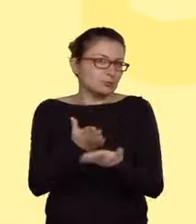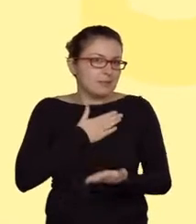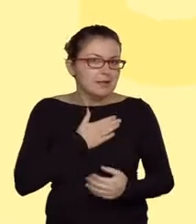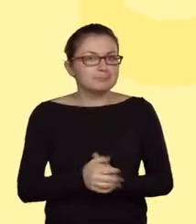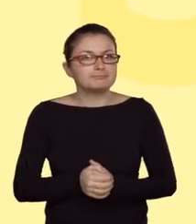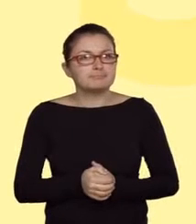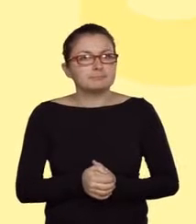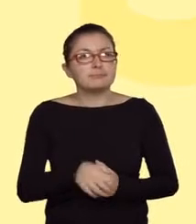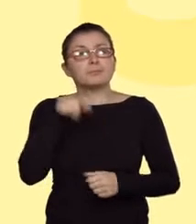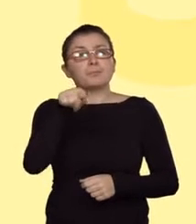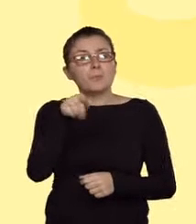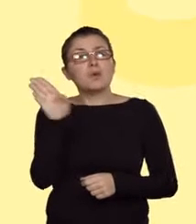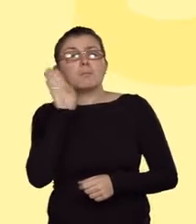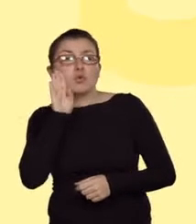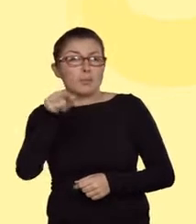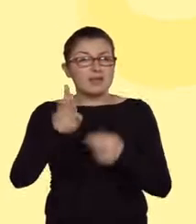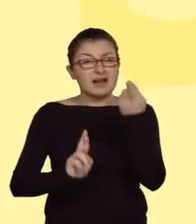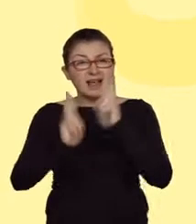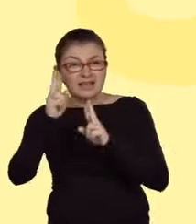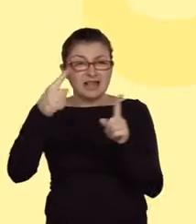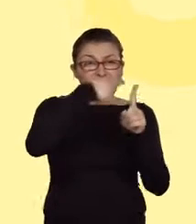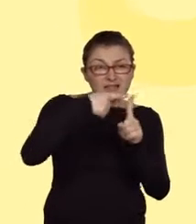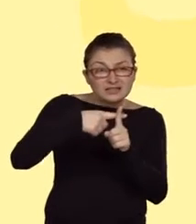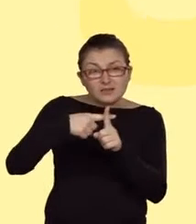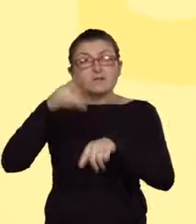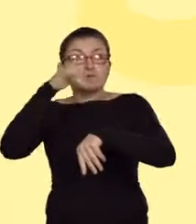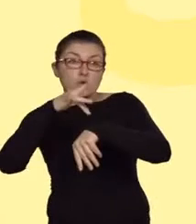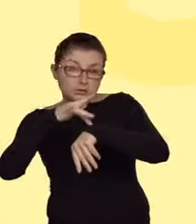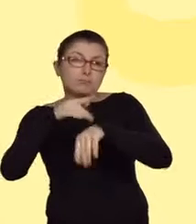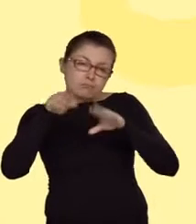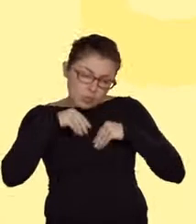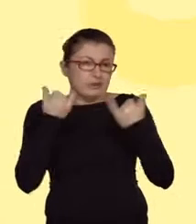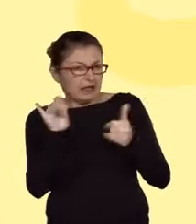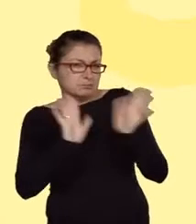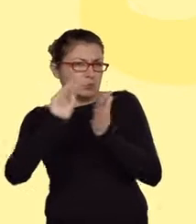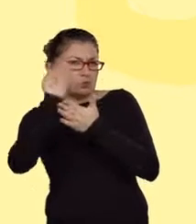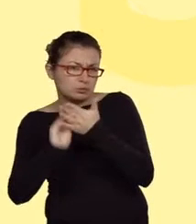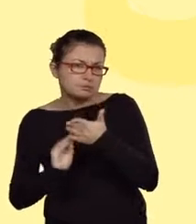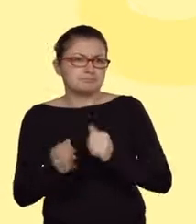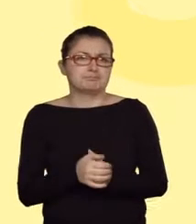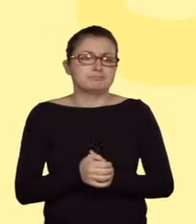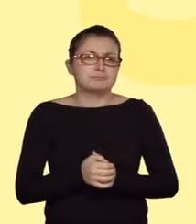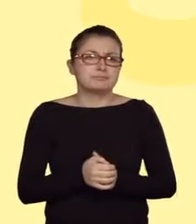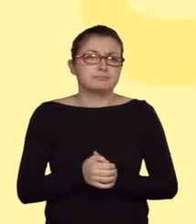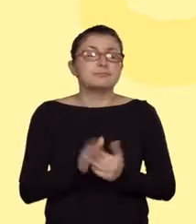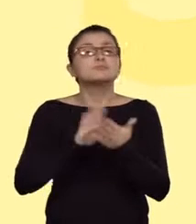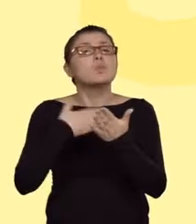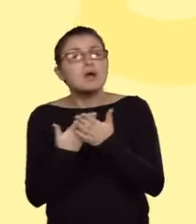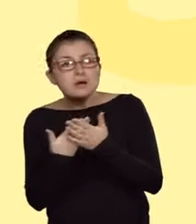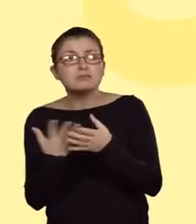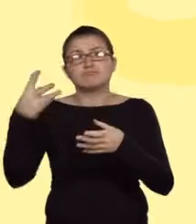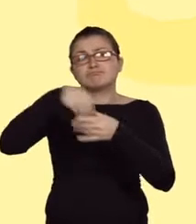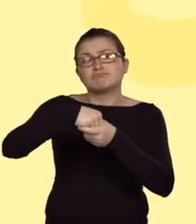adydycji, można ten wniosek sformułować w inny sposób, np. z użyciem pojęcia energii dysocjacji wiązania